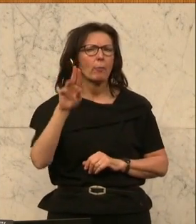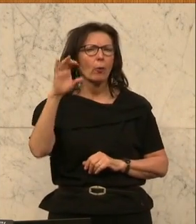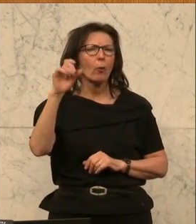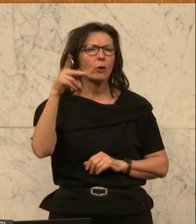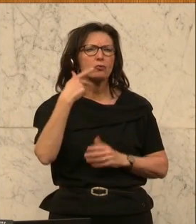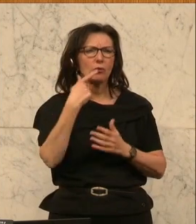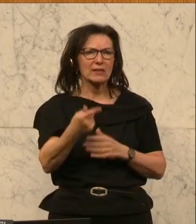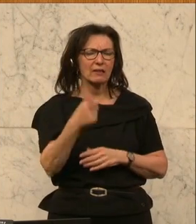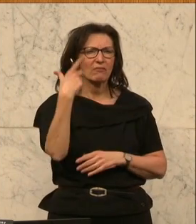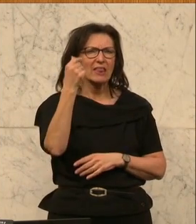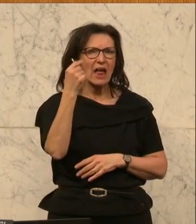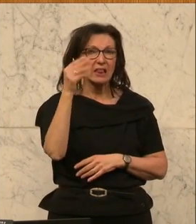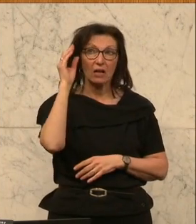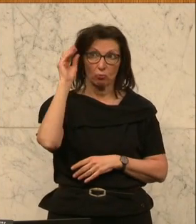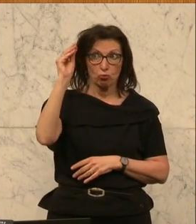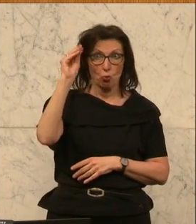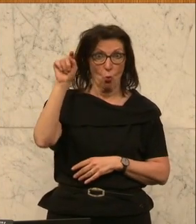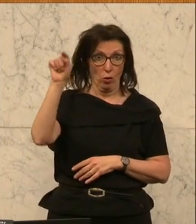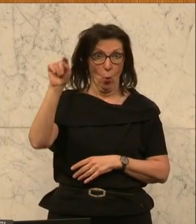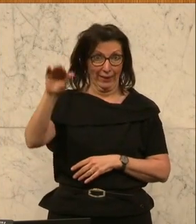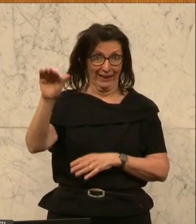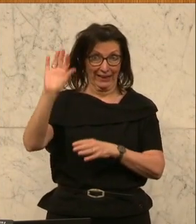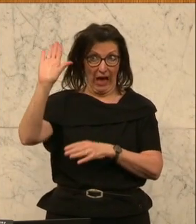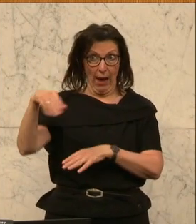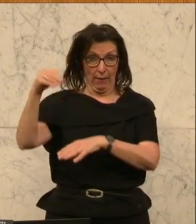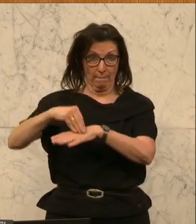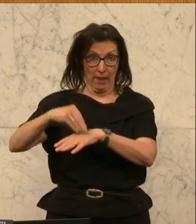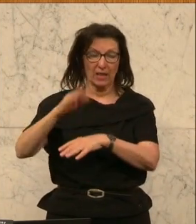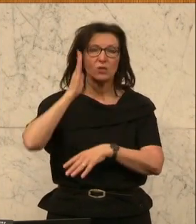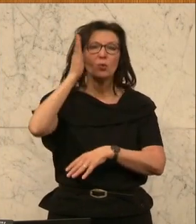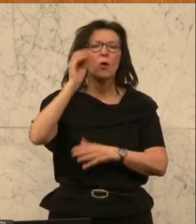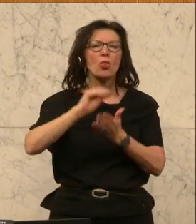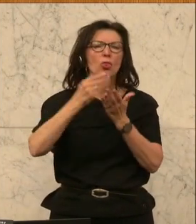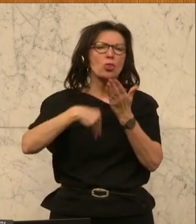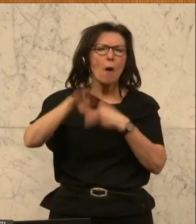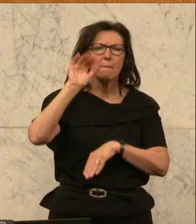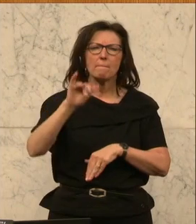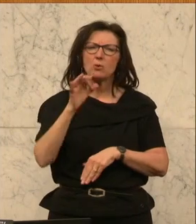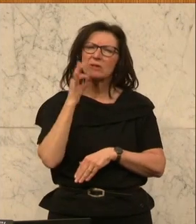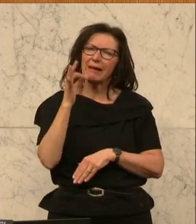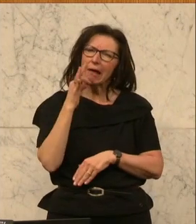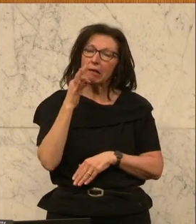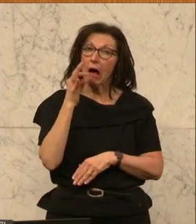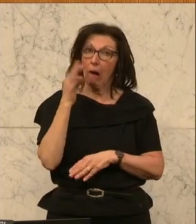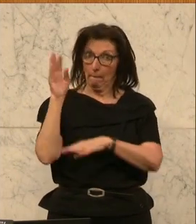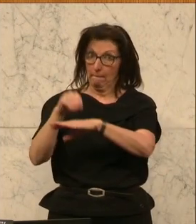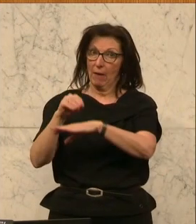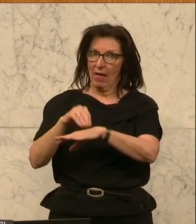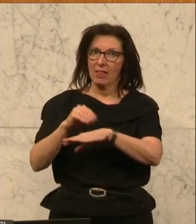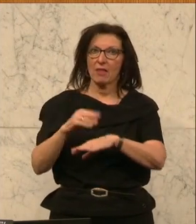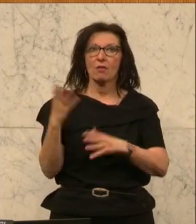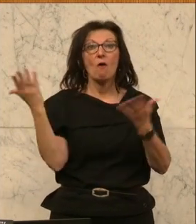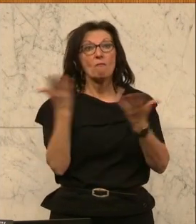Kinder aus den Schulen abmelden, müssen sie künftig noch viel genauer angeben, wo und von wem diese Kinder unterrichtet werden,